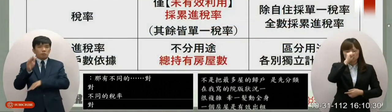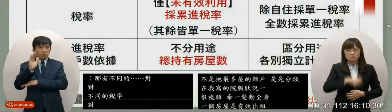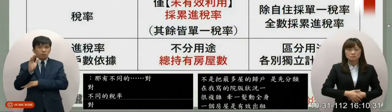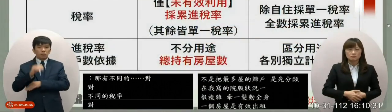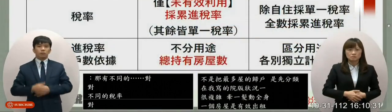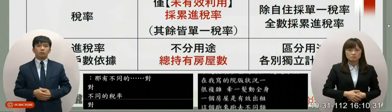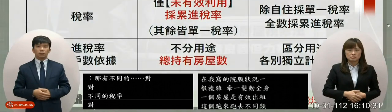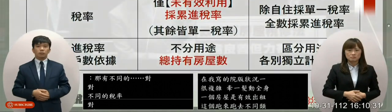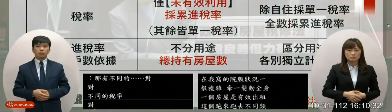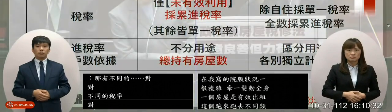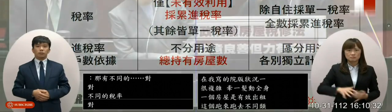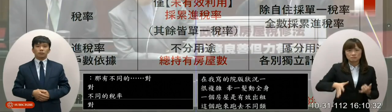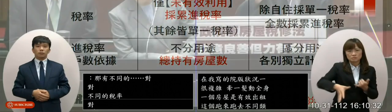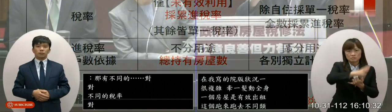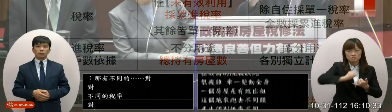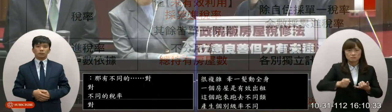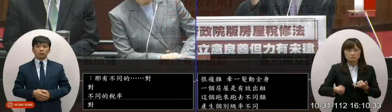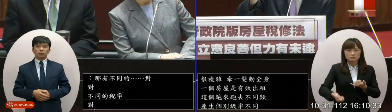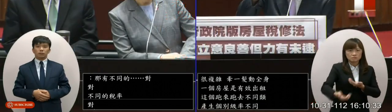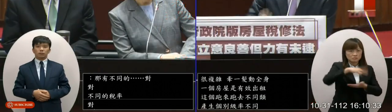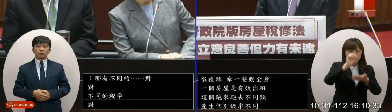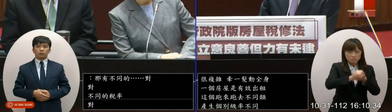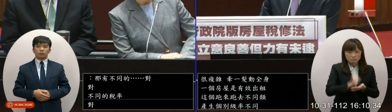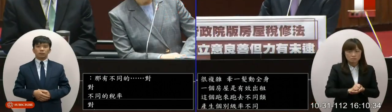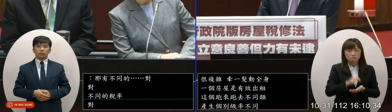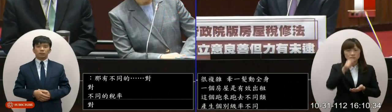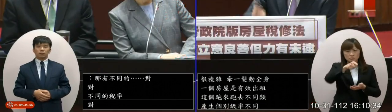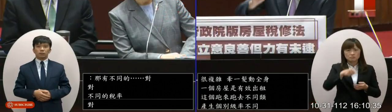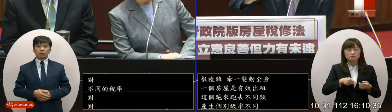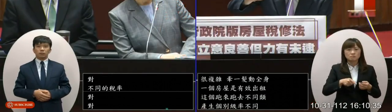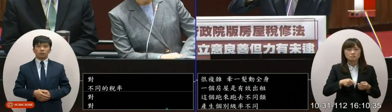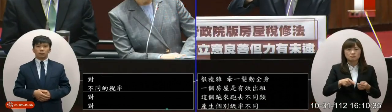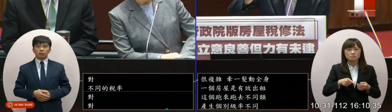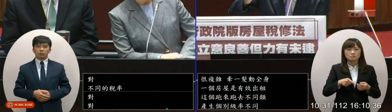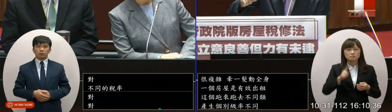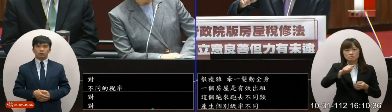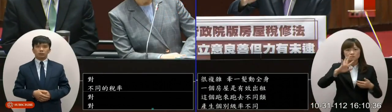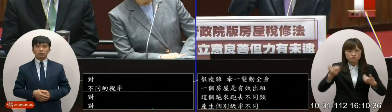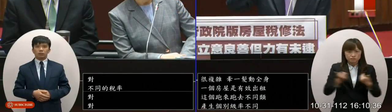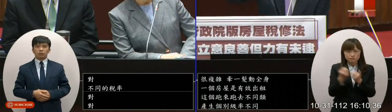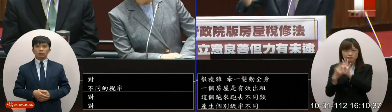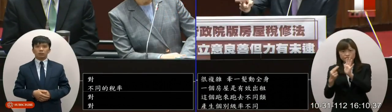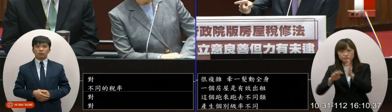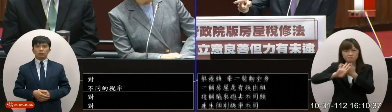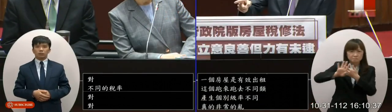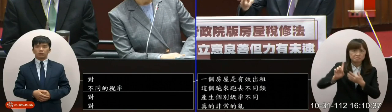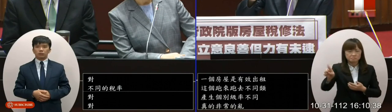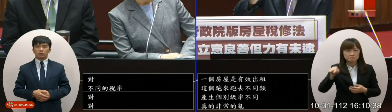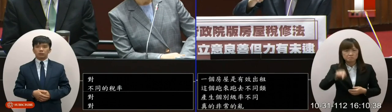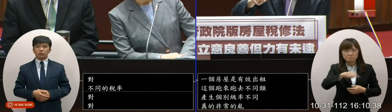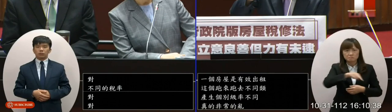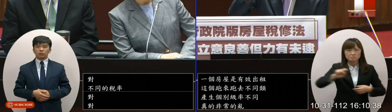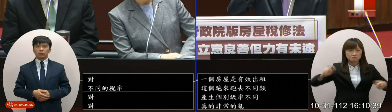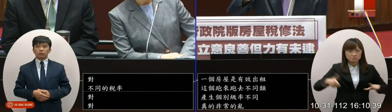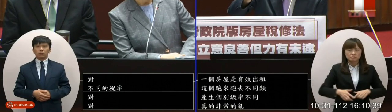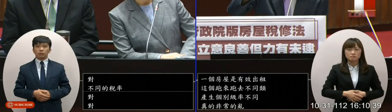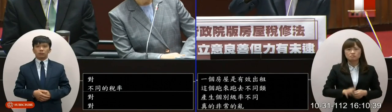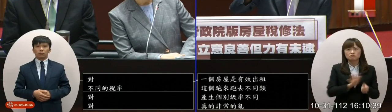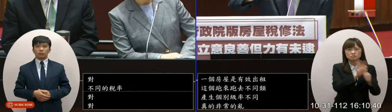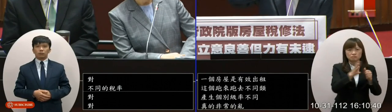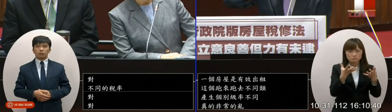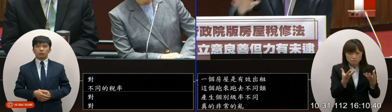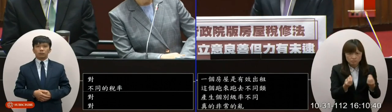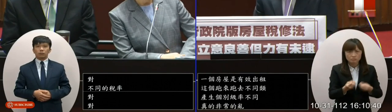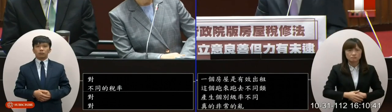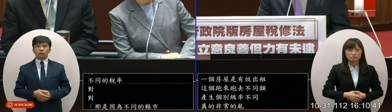意義全國歸戶被你們變成分類歸戶意義打折扣然後呢有效利用房屋也要累進計算這個在利益